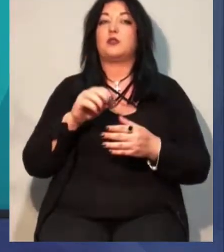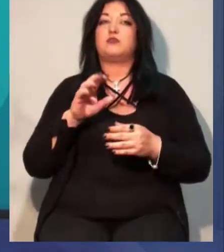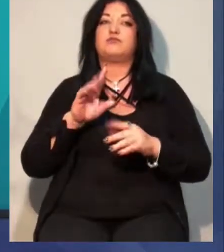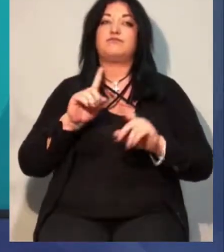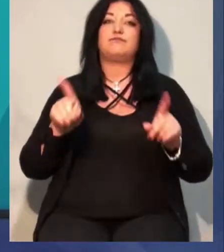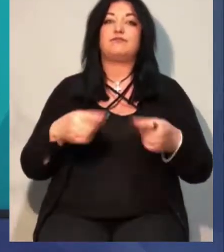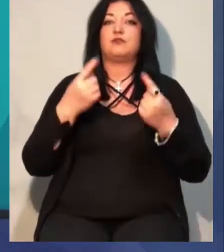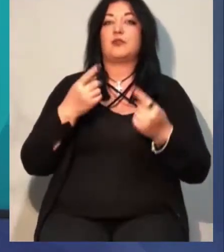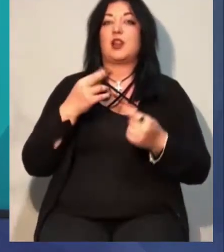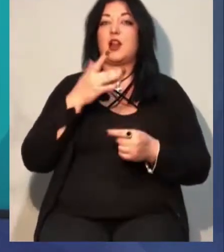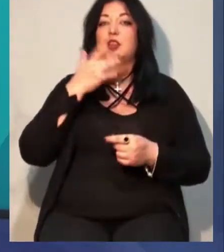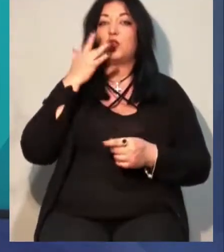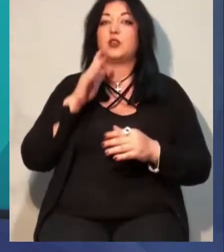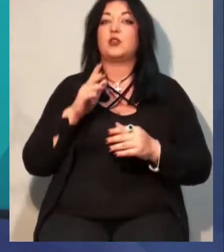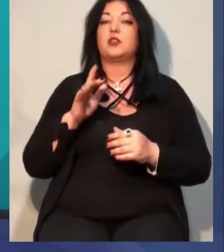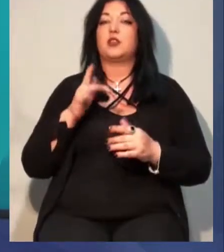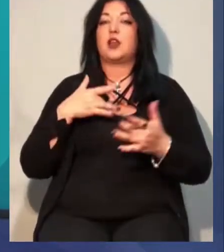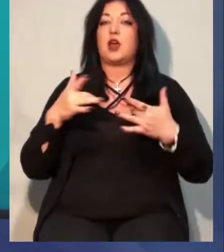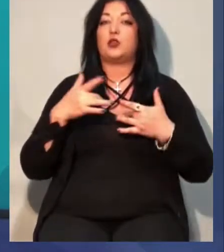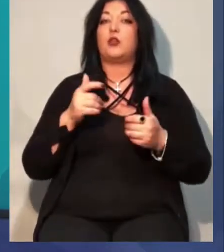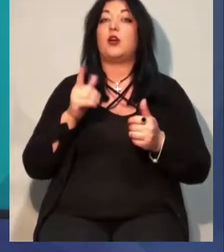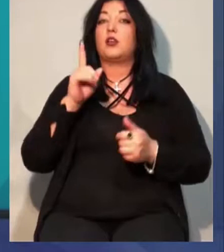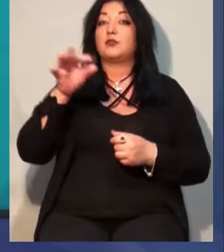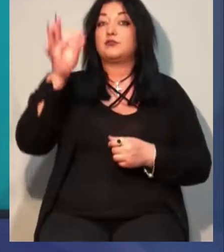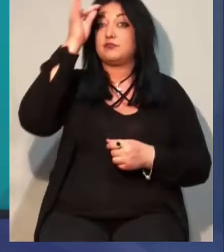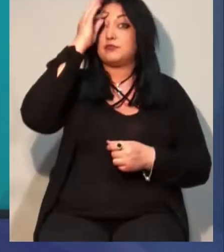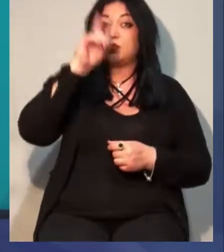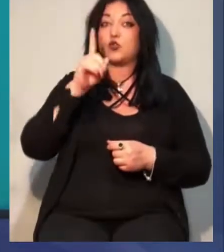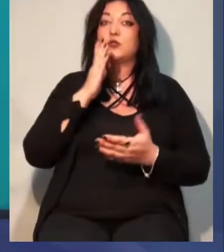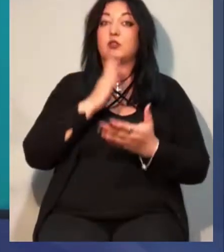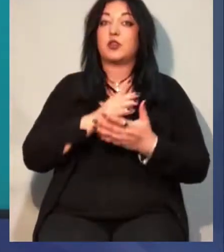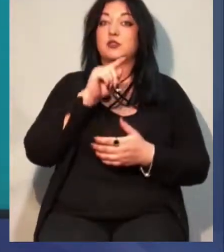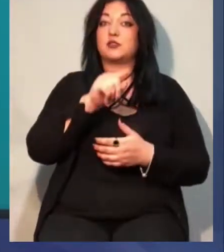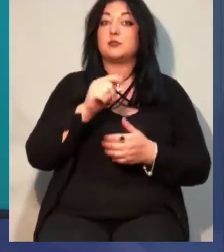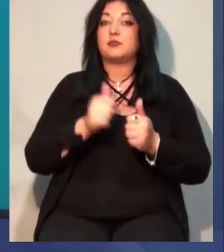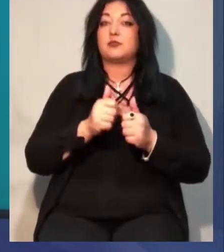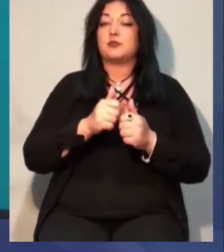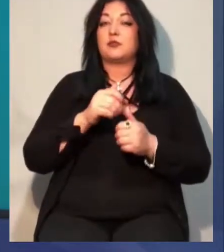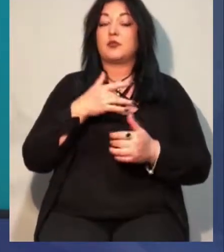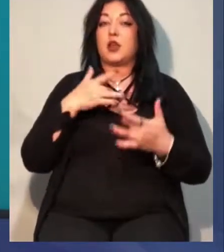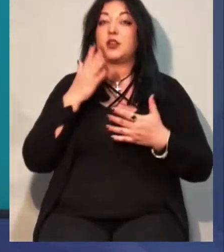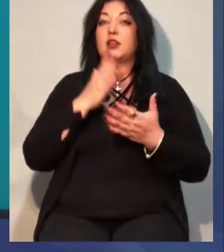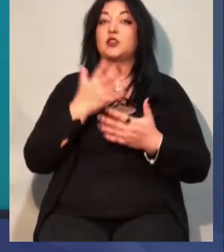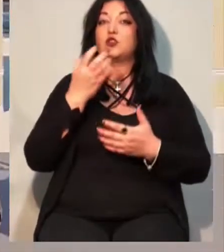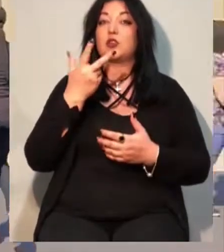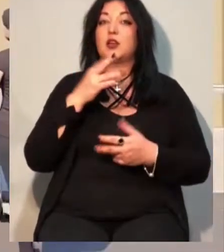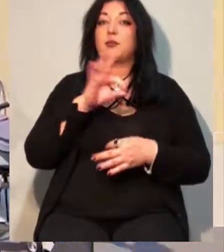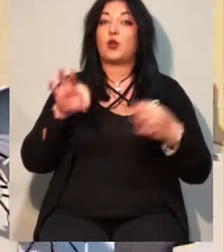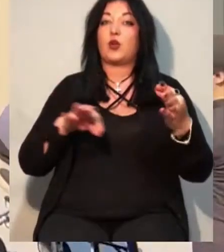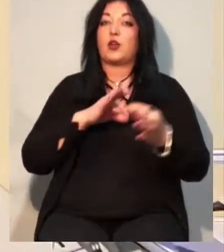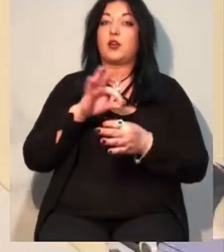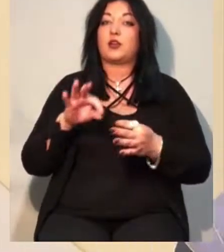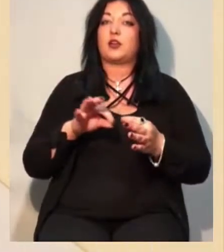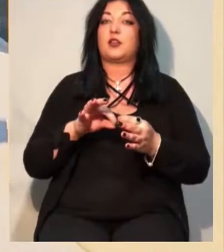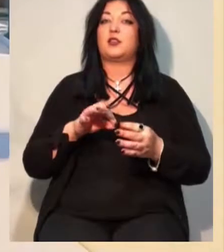конфлікт навколо літнього театру пов'язаний із наявністю трьох проєктів благоустрою цієї території. На засіданні виконкому